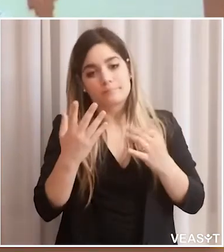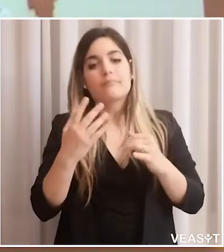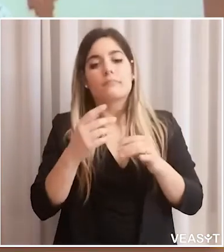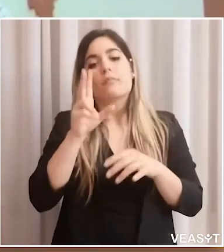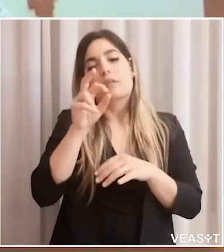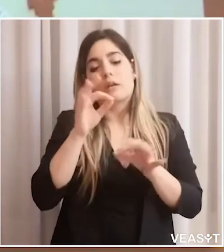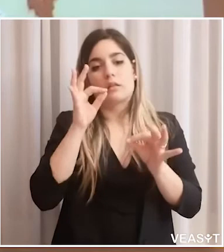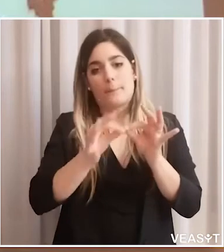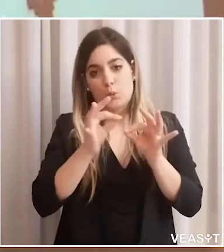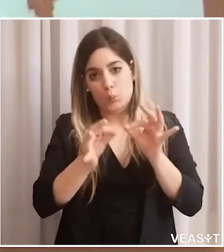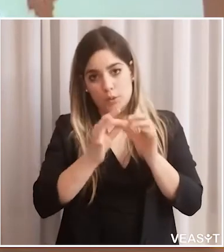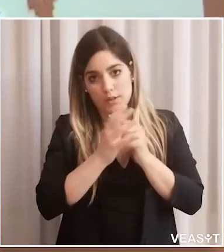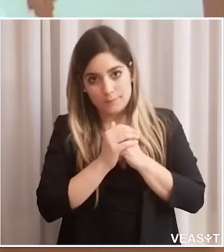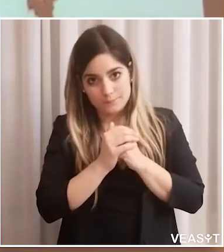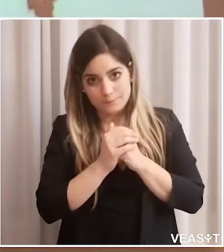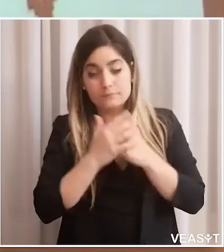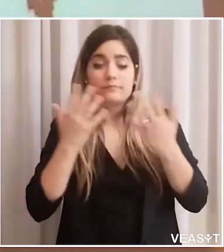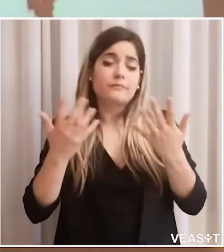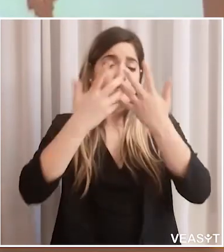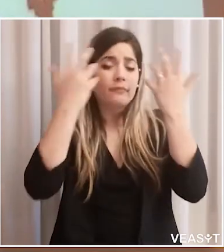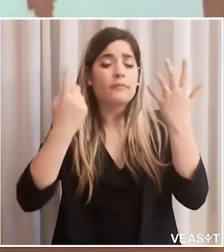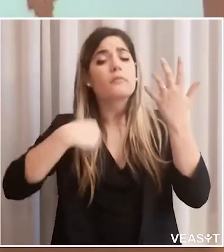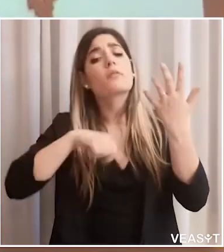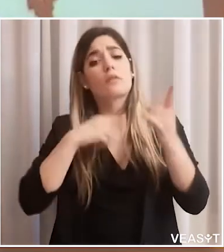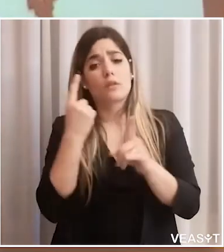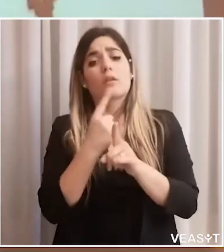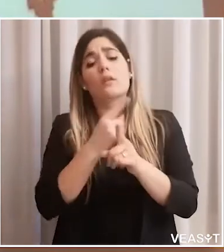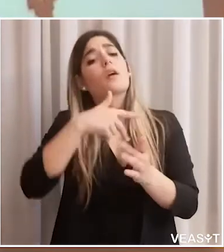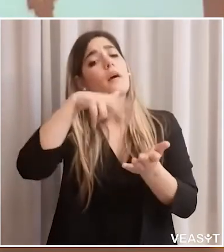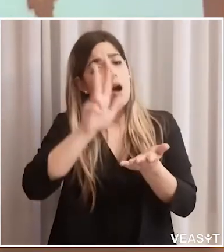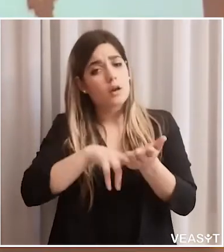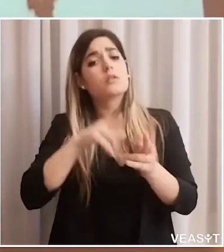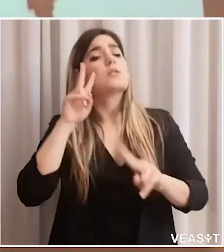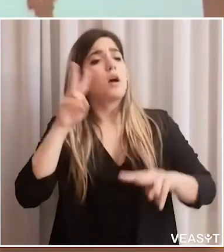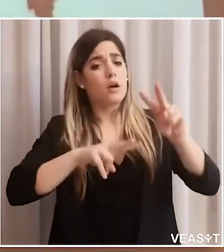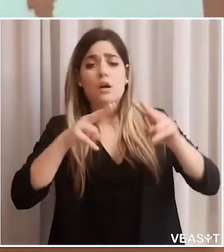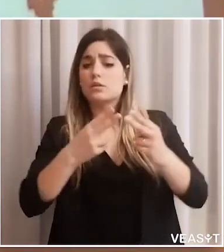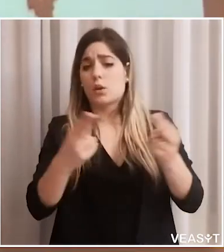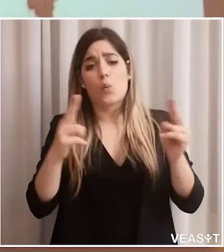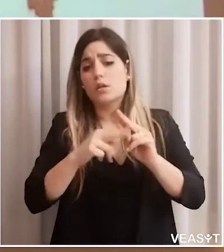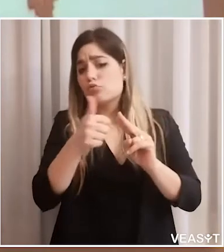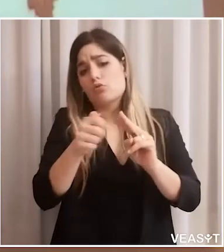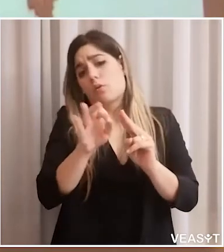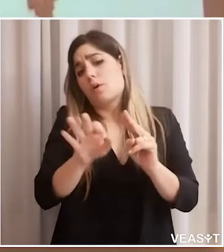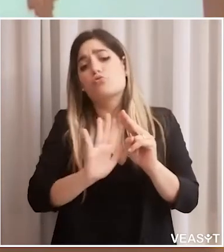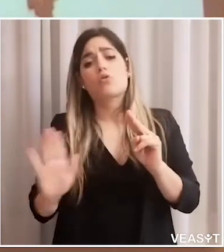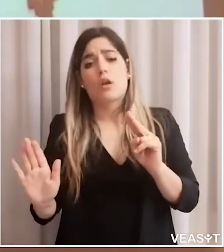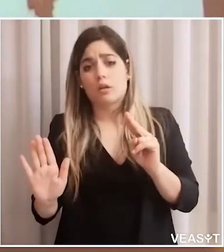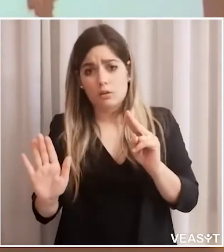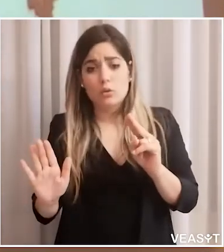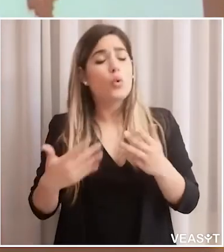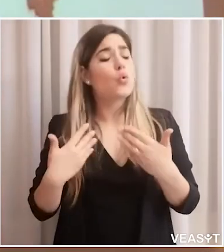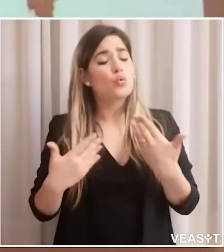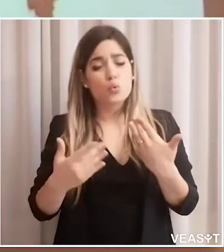sanificazione. Una delle nostre preoccupazioni maggiori è stata infatti, per quanto decora che si piantonella,